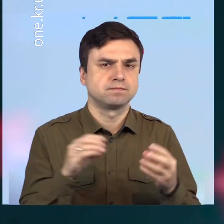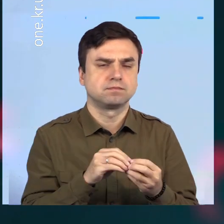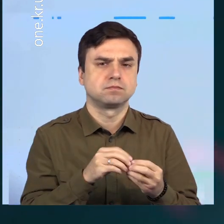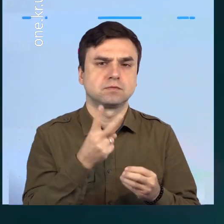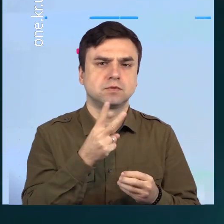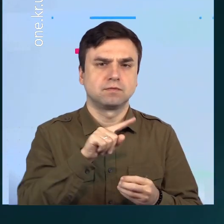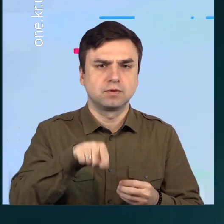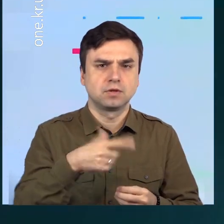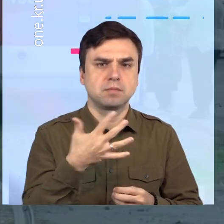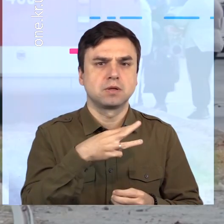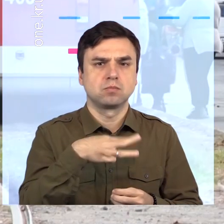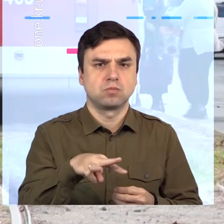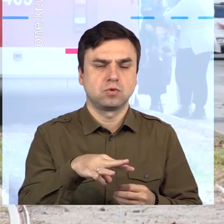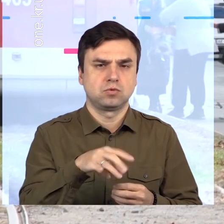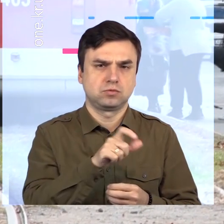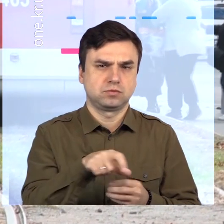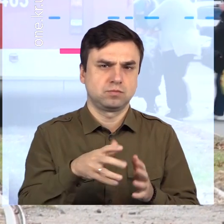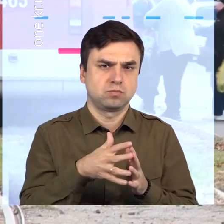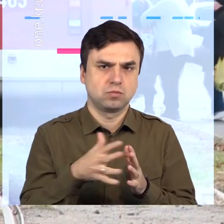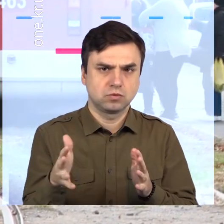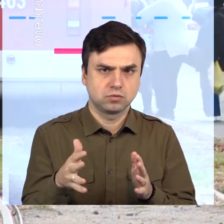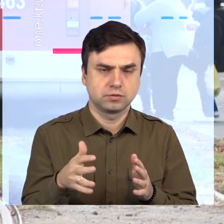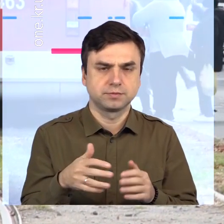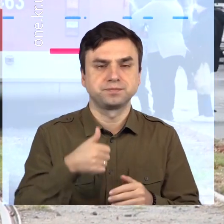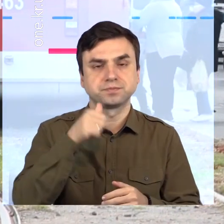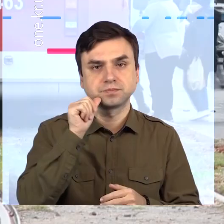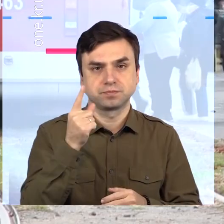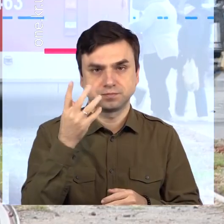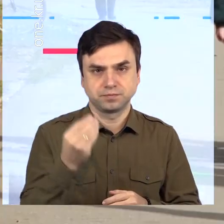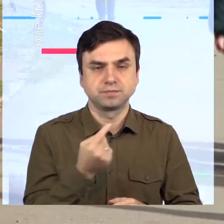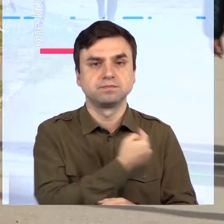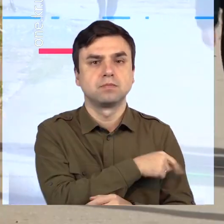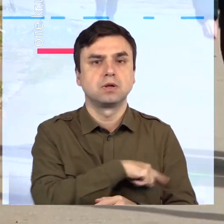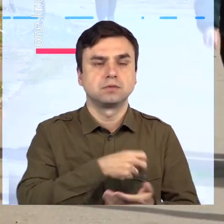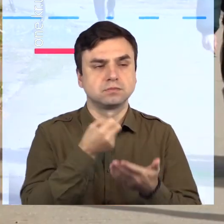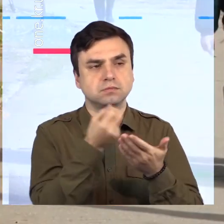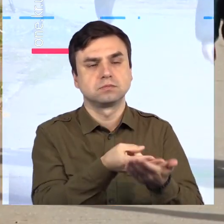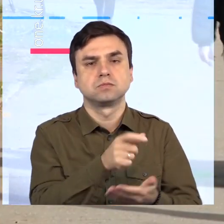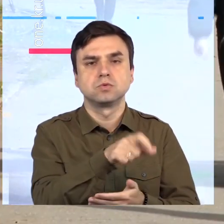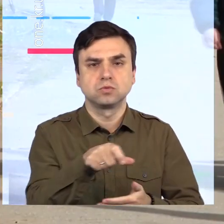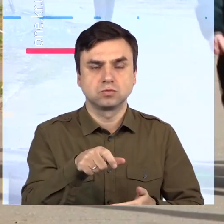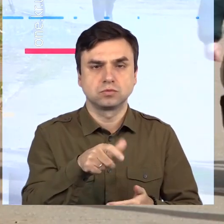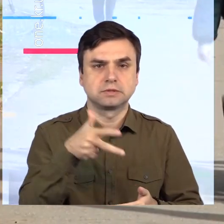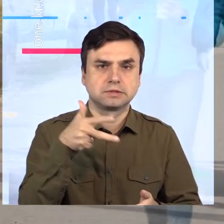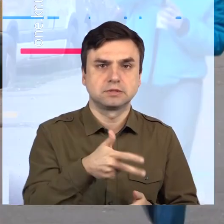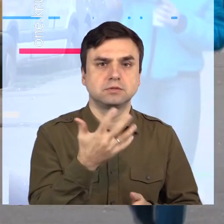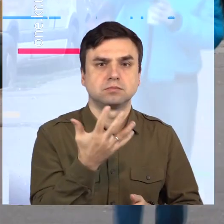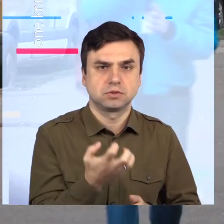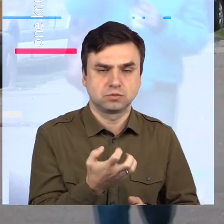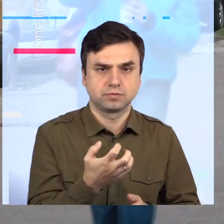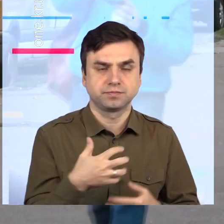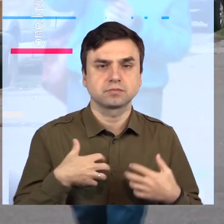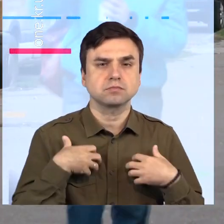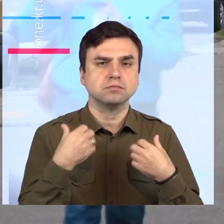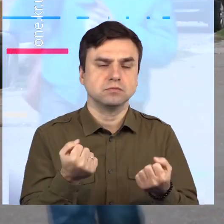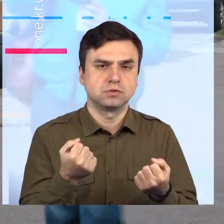складає понад 2,5 мільйони випадків. За попередню добу до лікарень потрапили 3,5 тисячі українців,